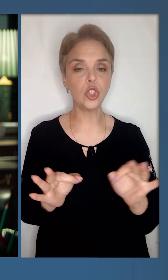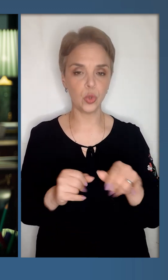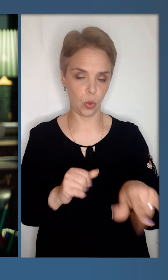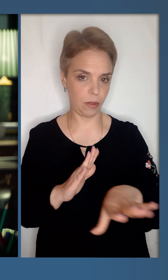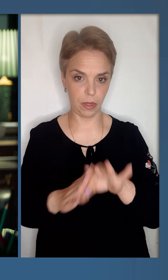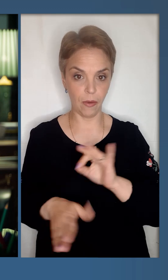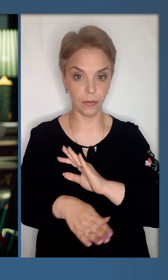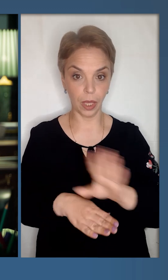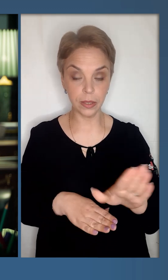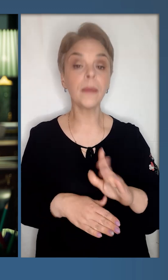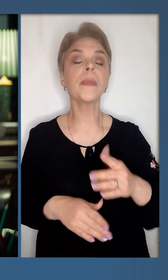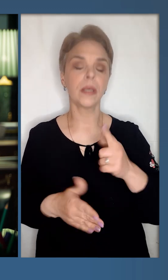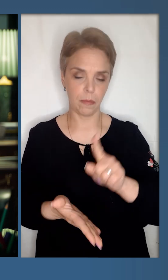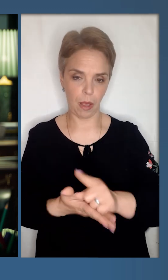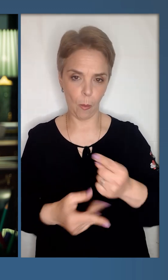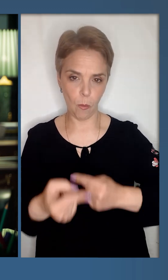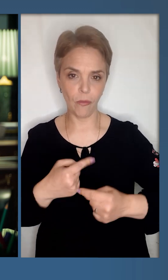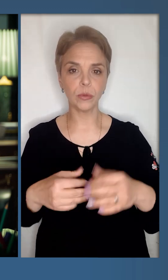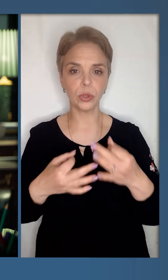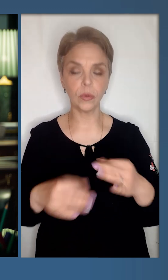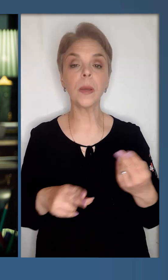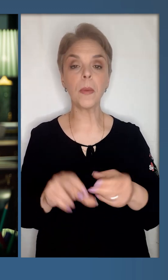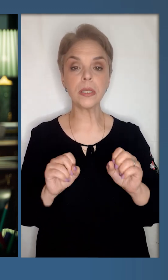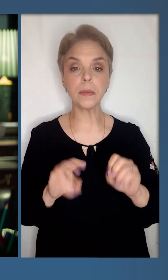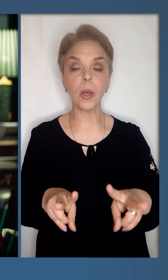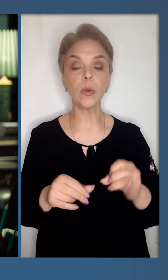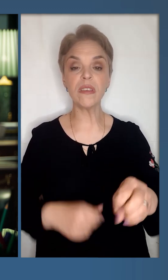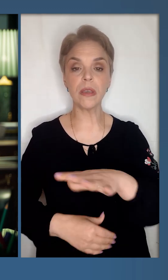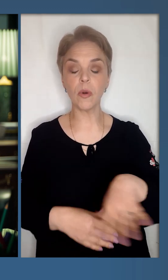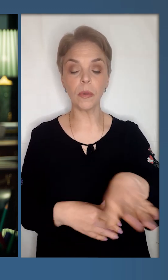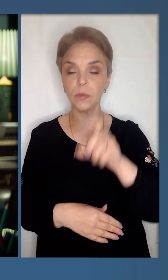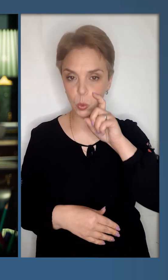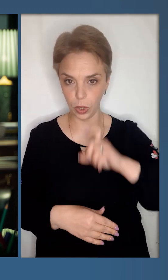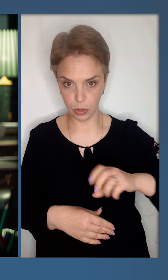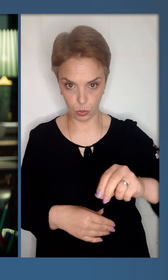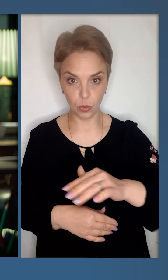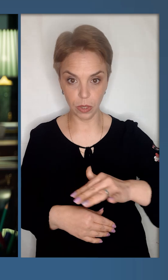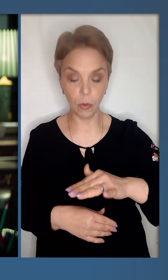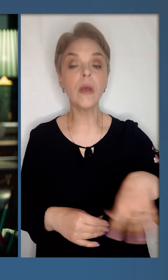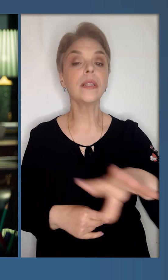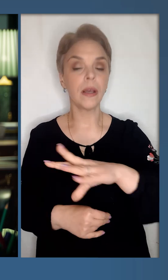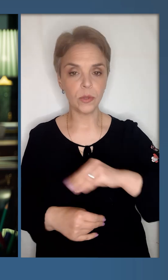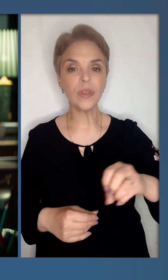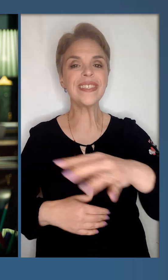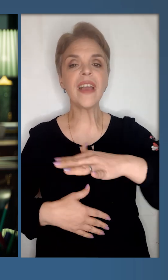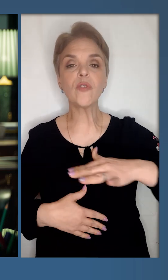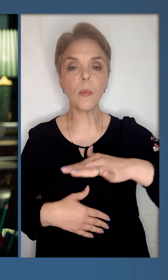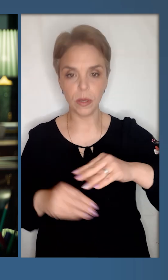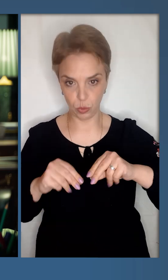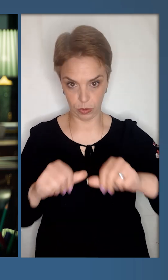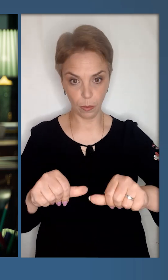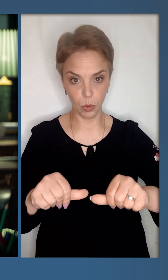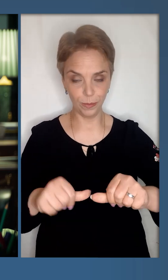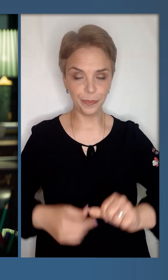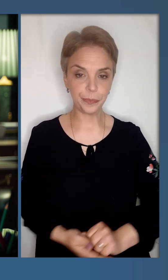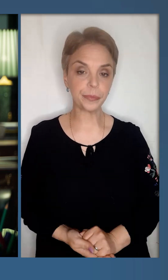Нічого йому не вдасться. Маємо повернути свободу, безпеку і Європу на всю українську землю. На всю європейську